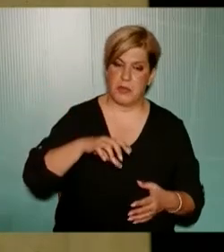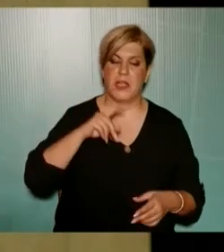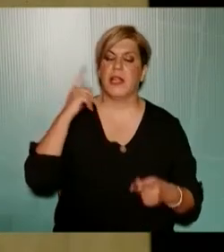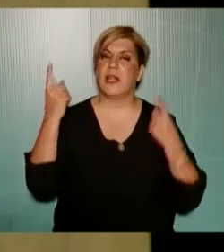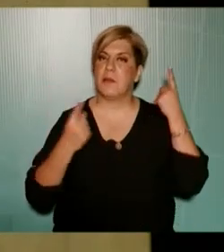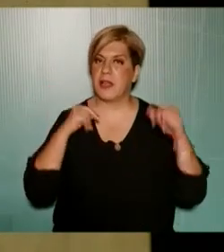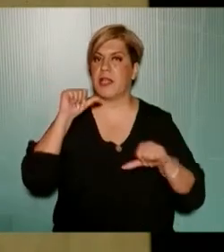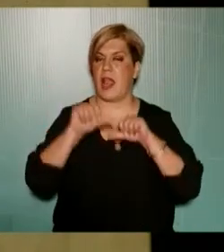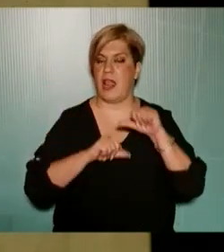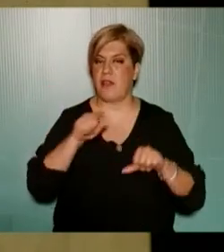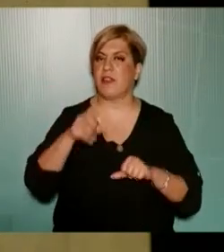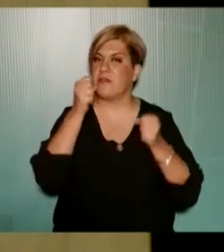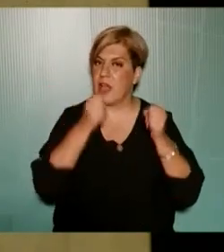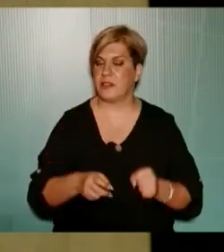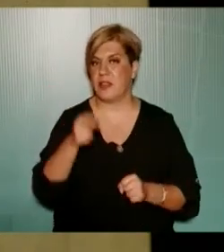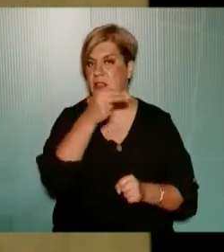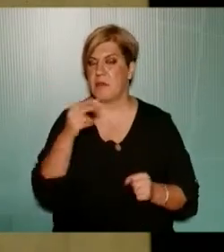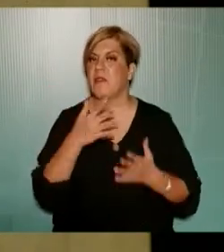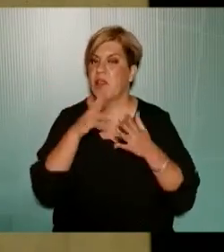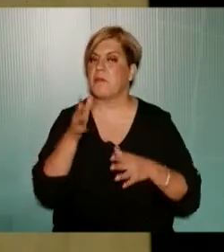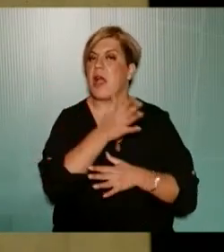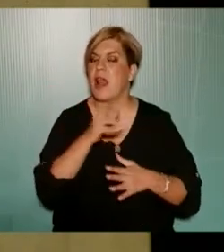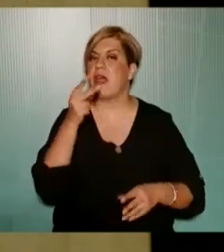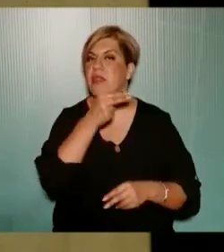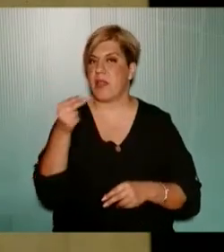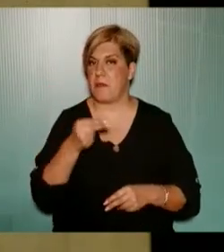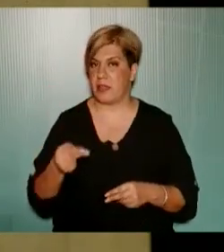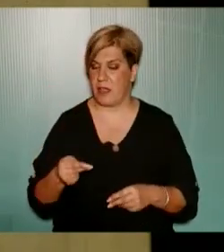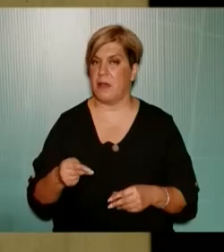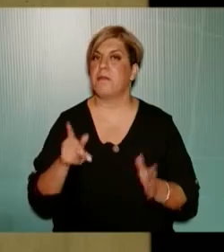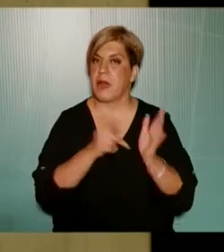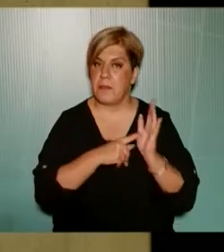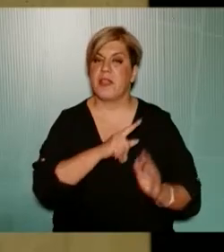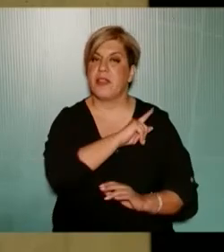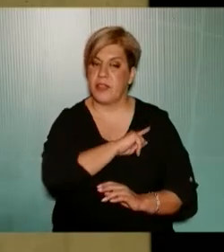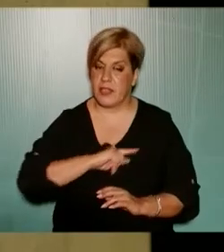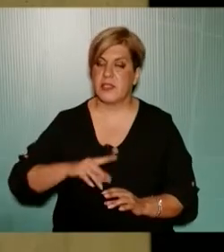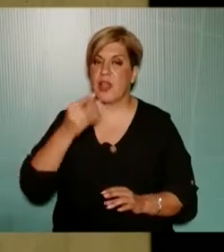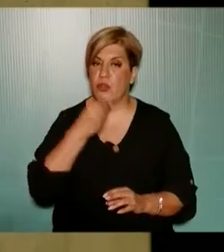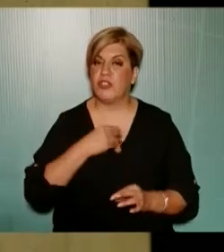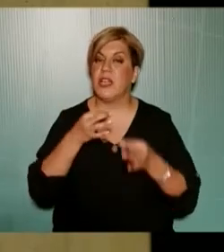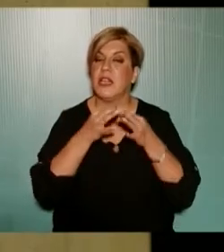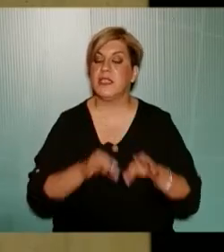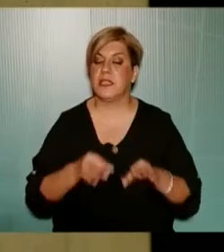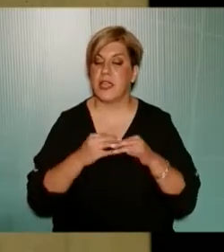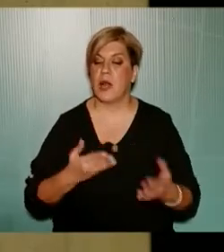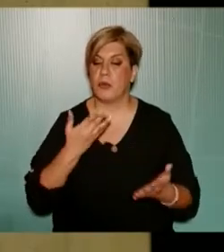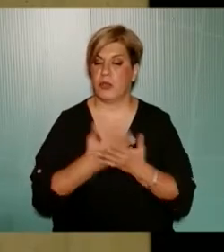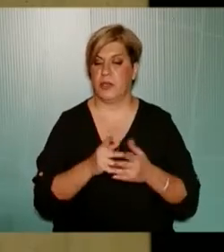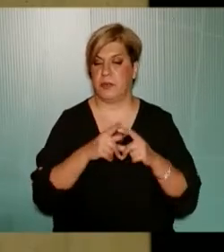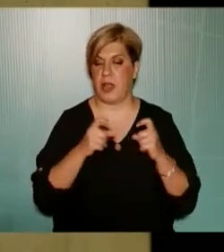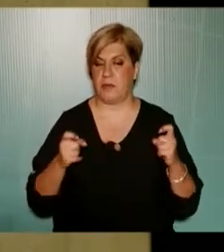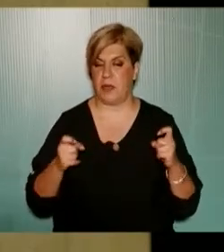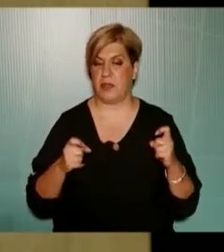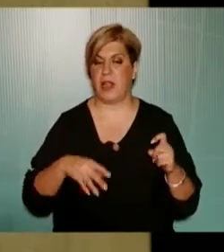αυτά είναι τα βασικά ζητήματα αυτά είναι τα μεγάλα ζητήματα και σε αυτά πρέπει η δίκηση να δώσει λύσεις και να προτείνει πράγματα